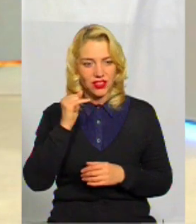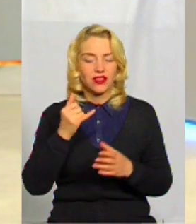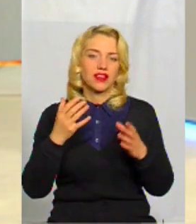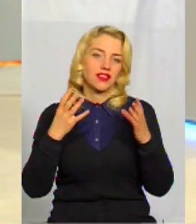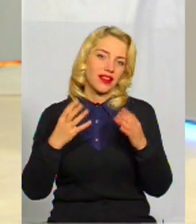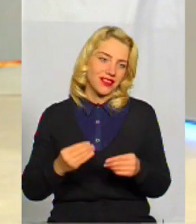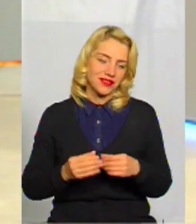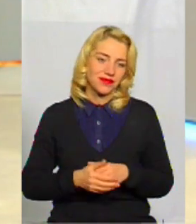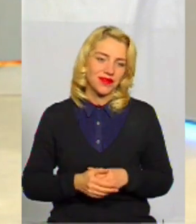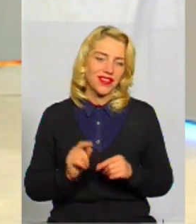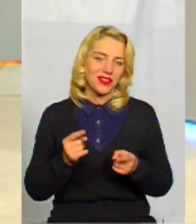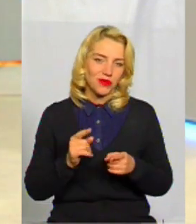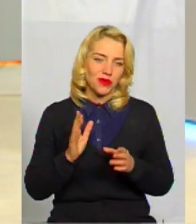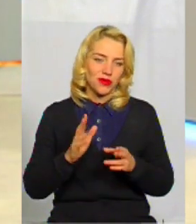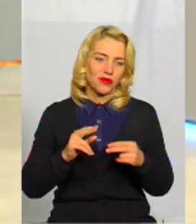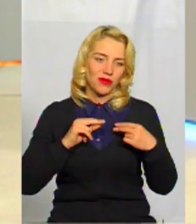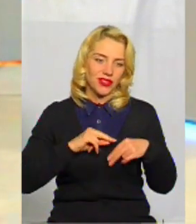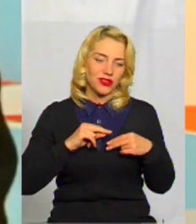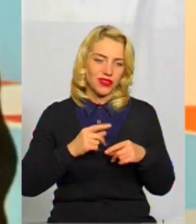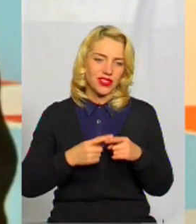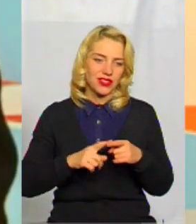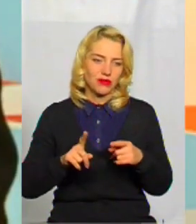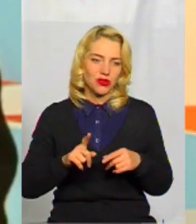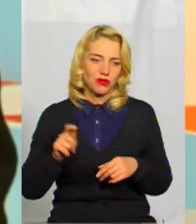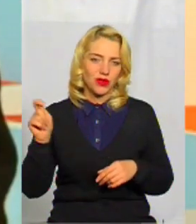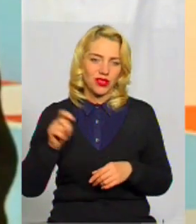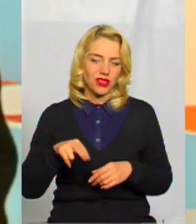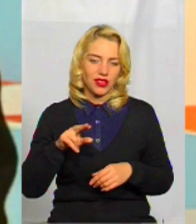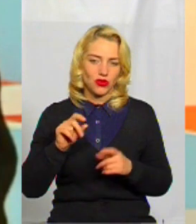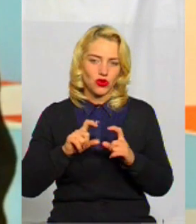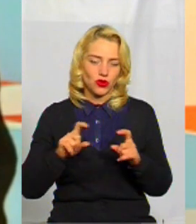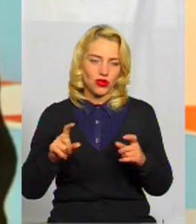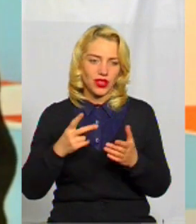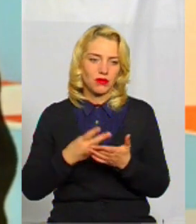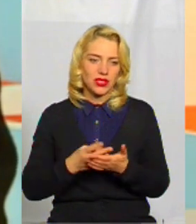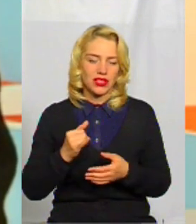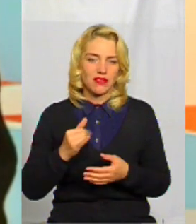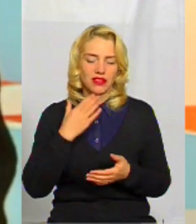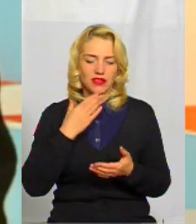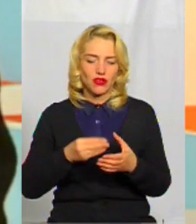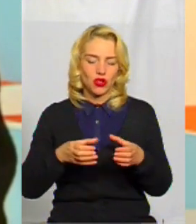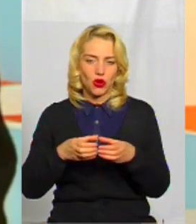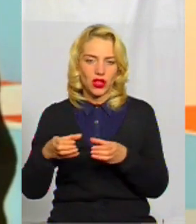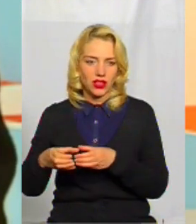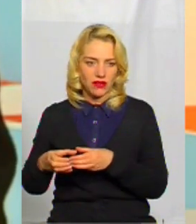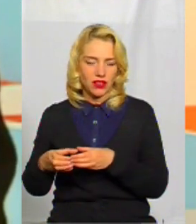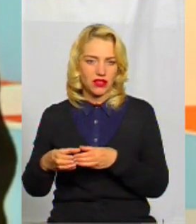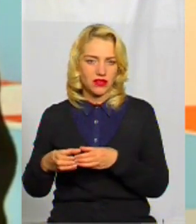день. Будете працювати цілу маємо працювати з тим, щоб приїхати до школи і представити в своїх колективах